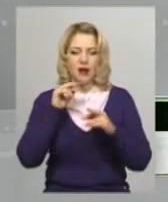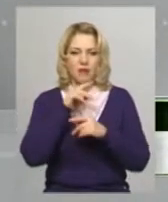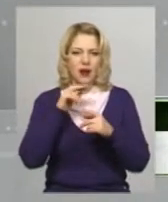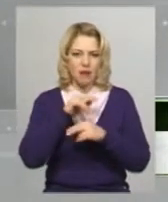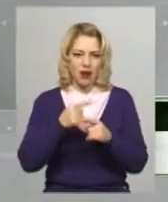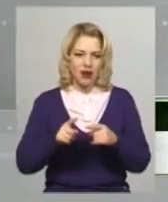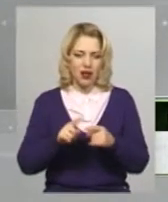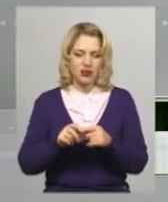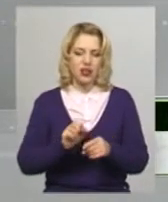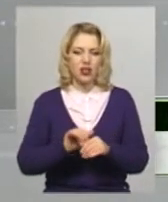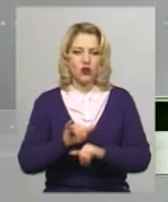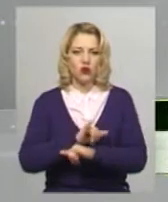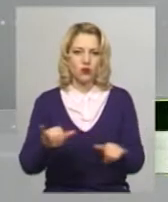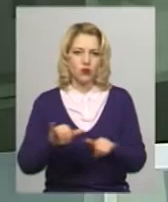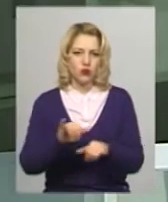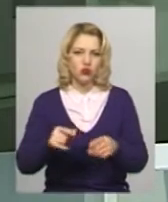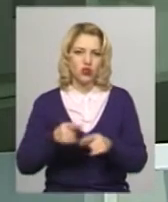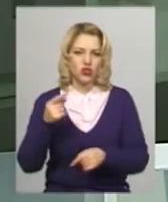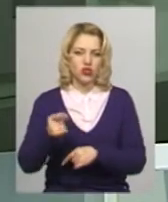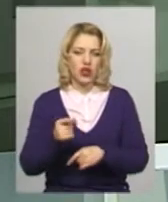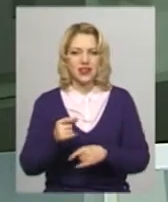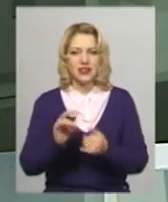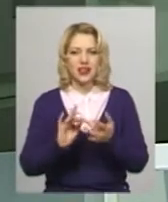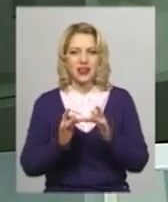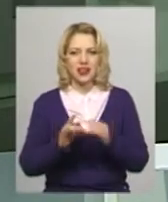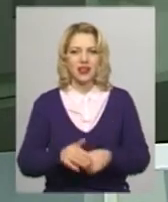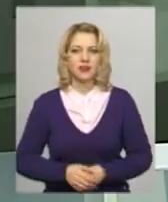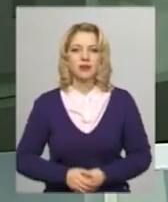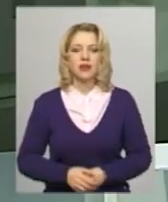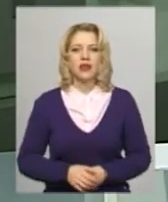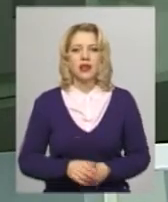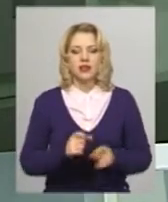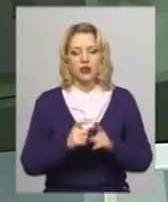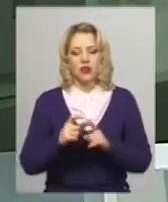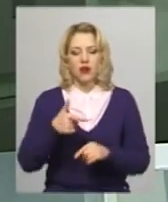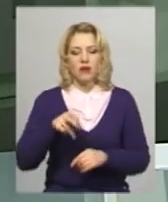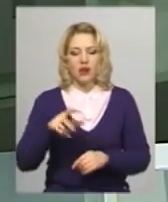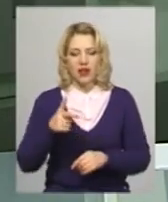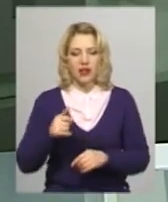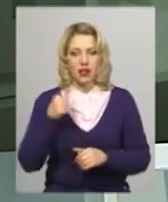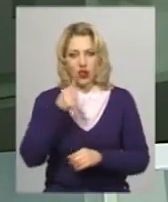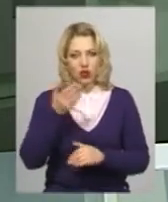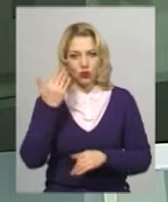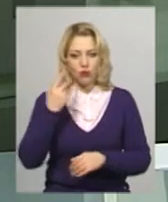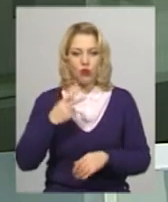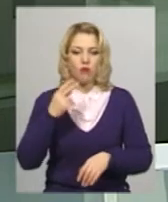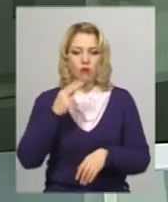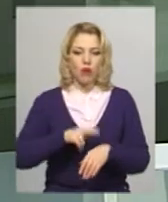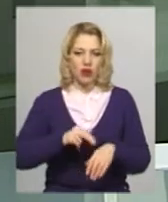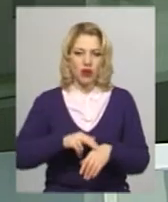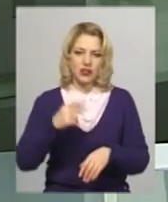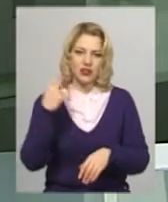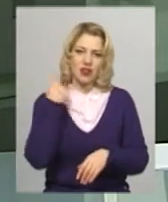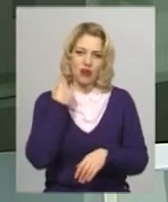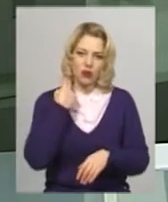через мережу інтернету. За словами Інни Глеги, рік тому поліція Великобританії надіслала листа